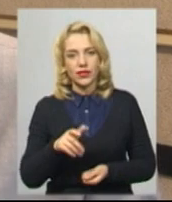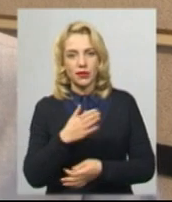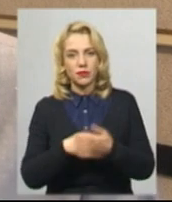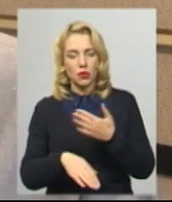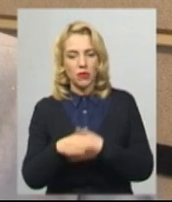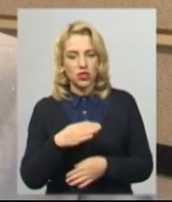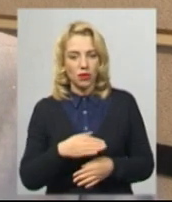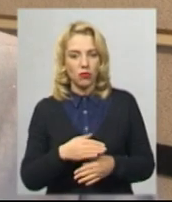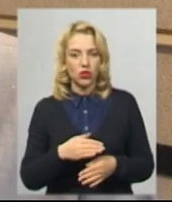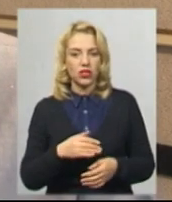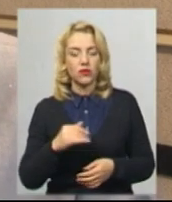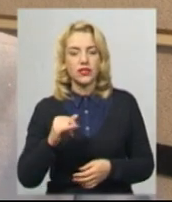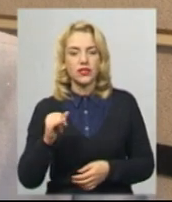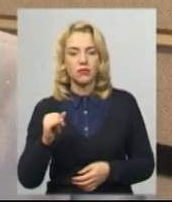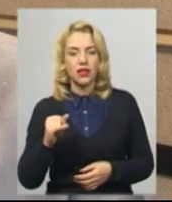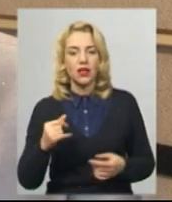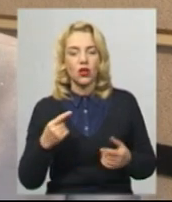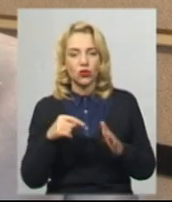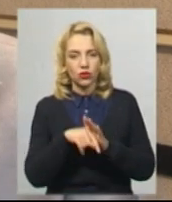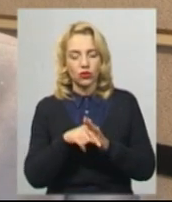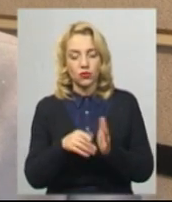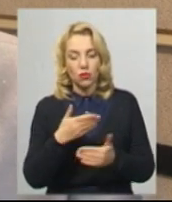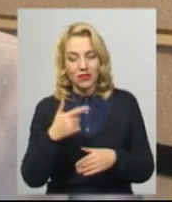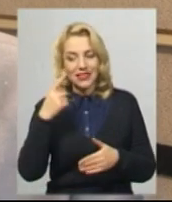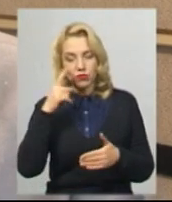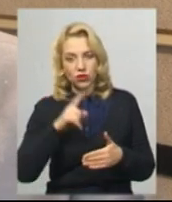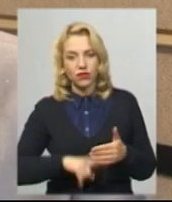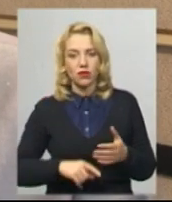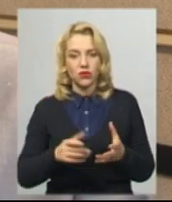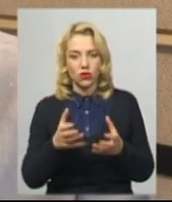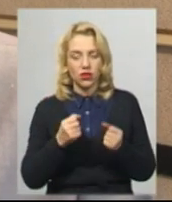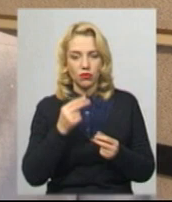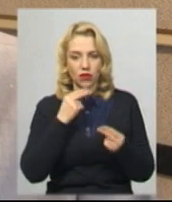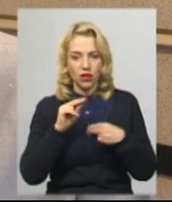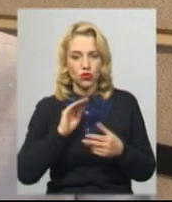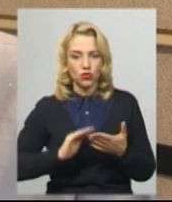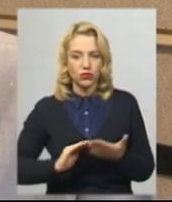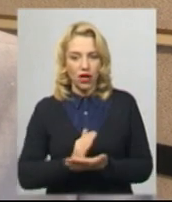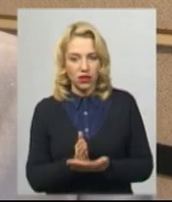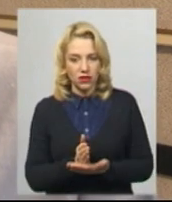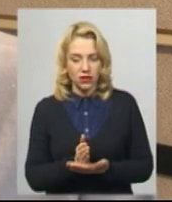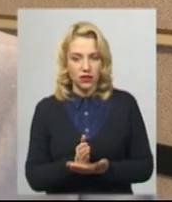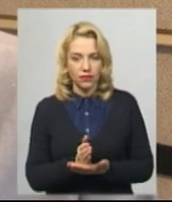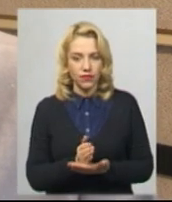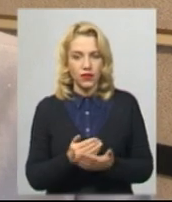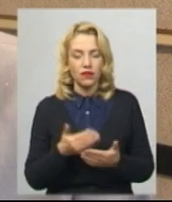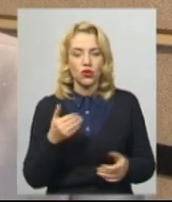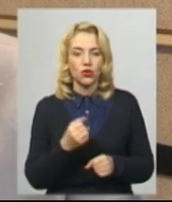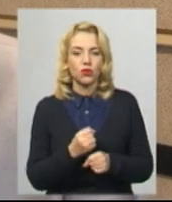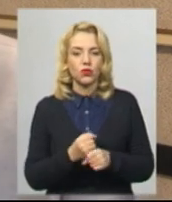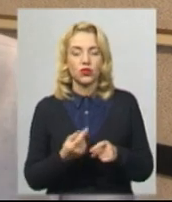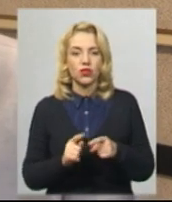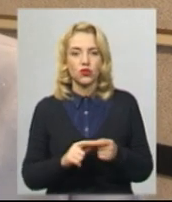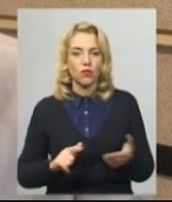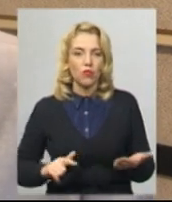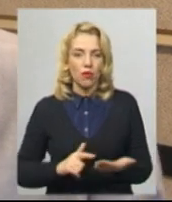фізичними можливостями. Тобто, ми сподіваємося отримати кращу якість від роботи на цьому